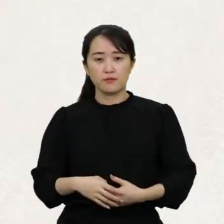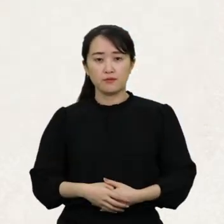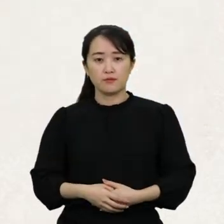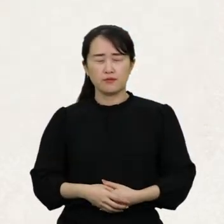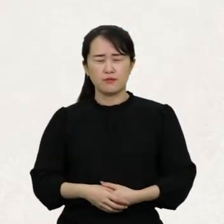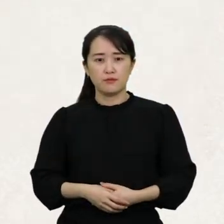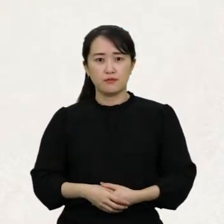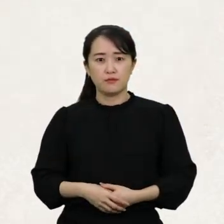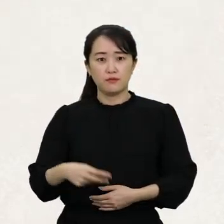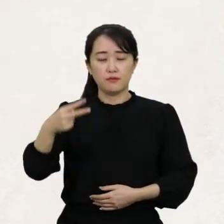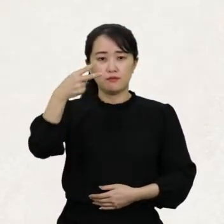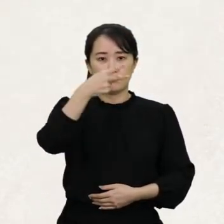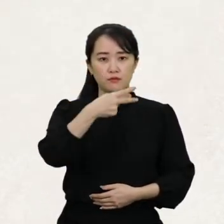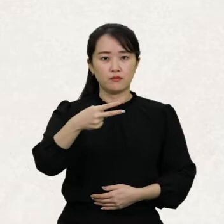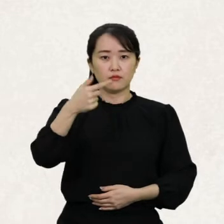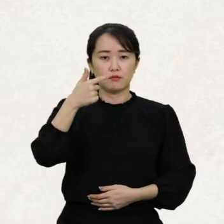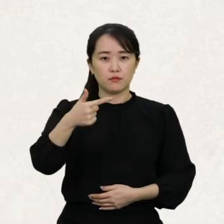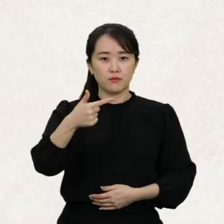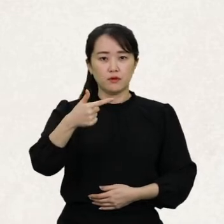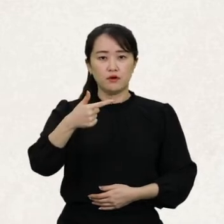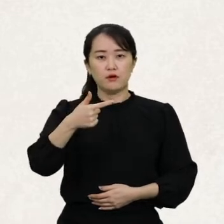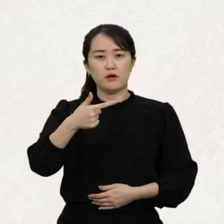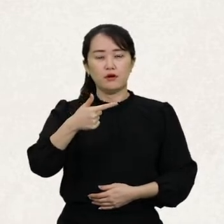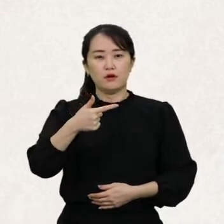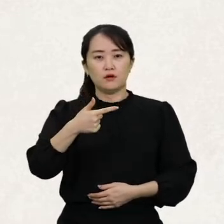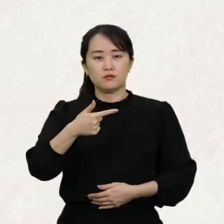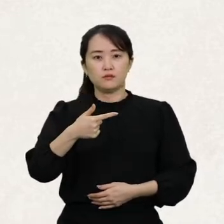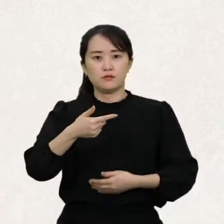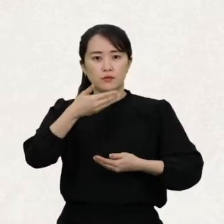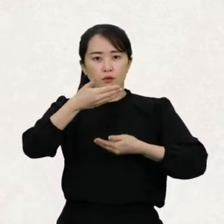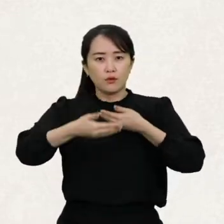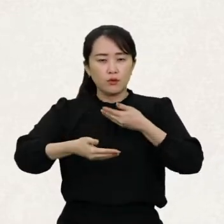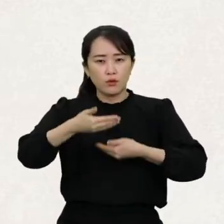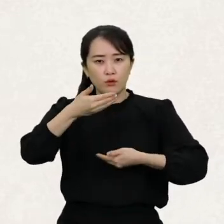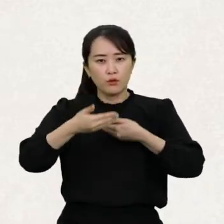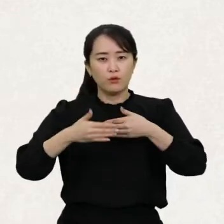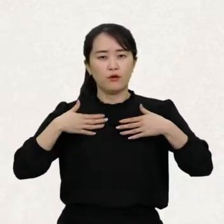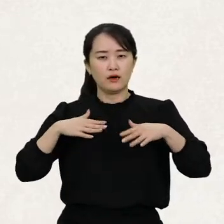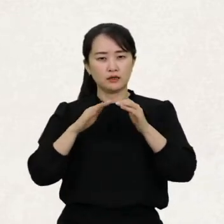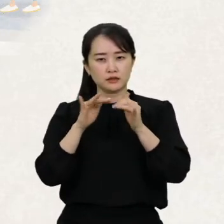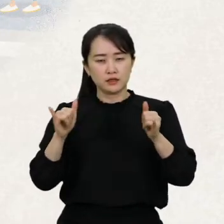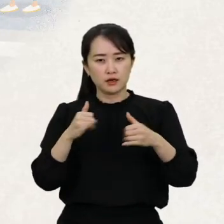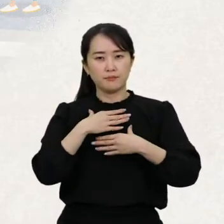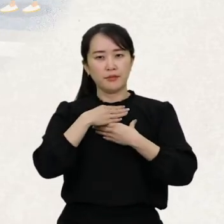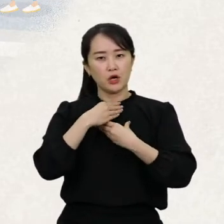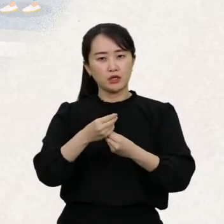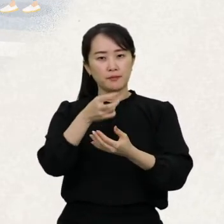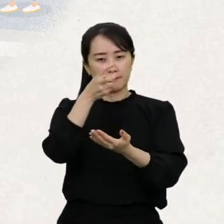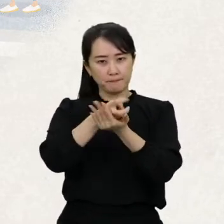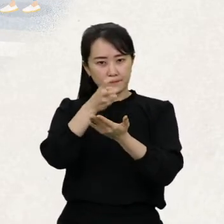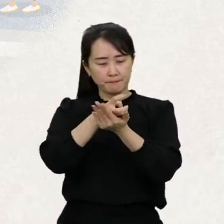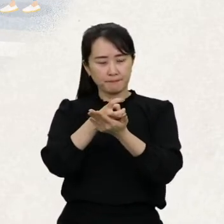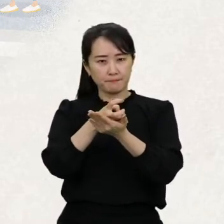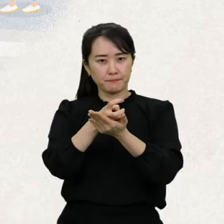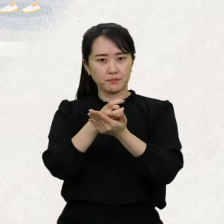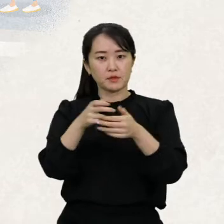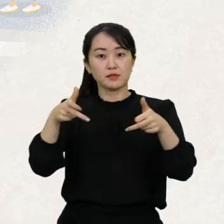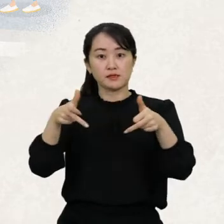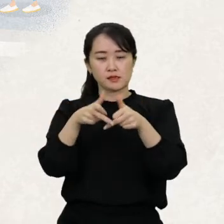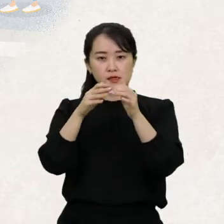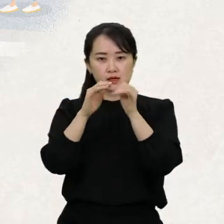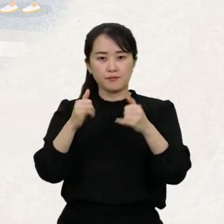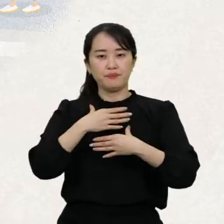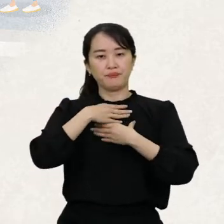이처럼 2006년 교통약자 이동편의 증진법이 시행된 이후 교통시설에 장애인 편의시설이